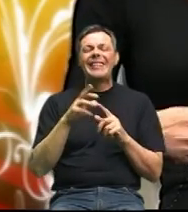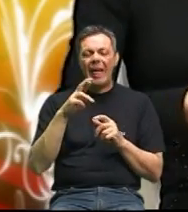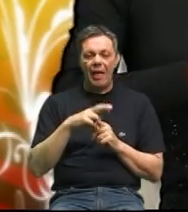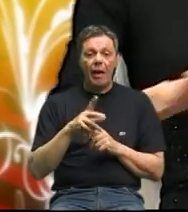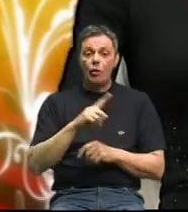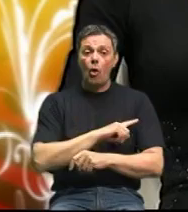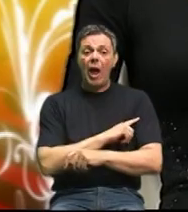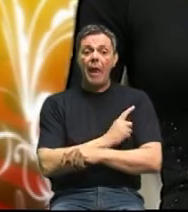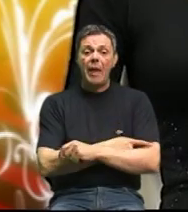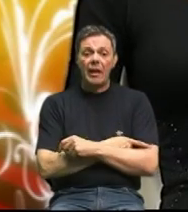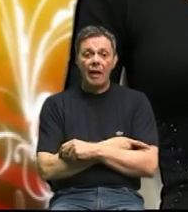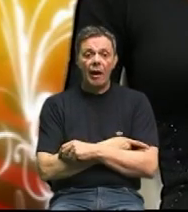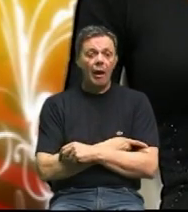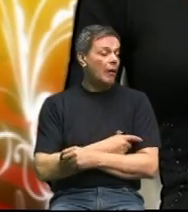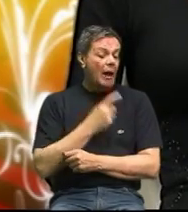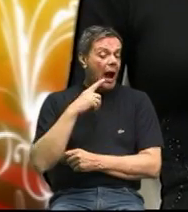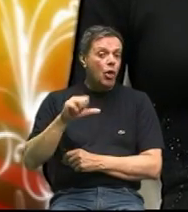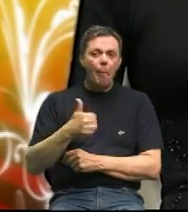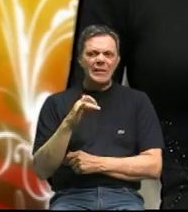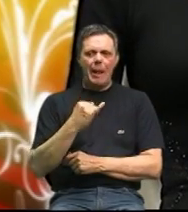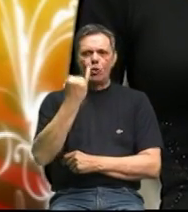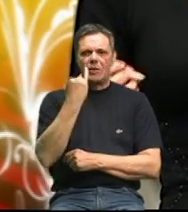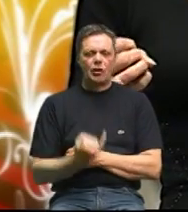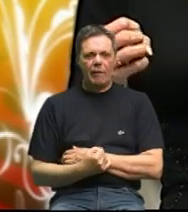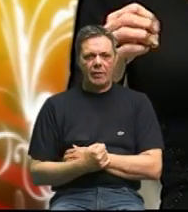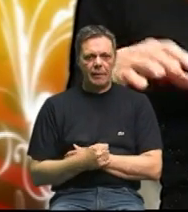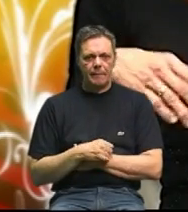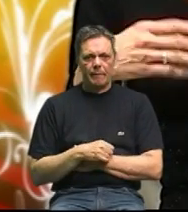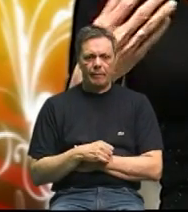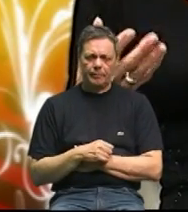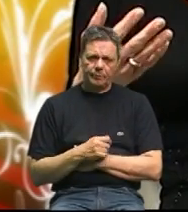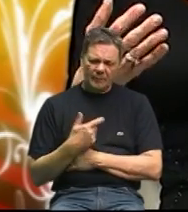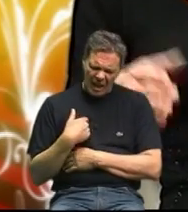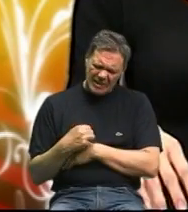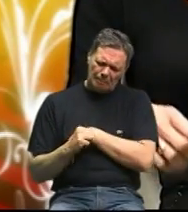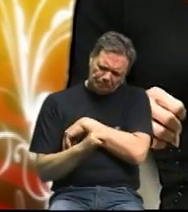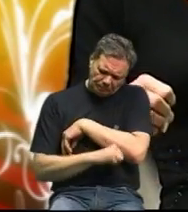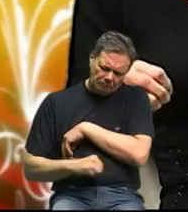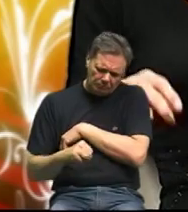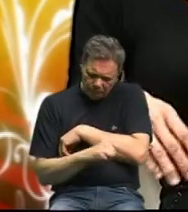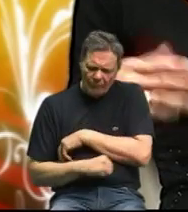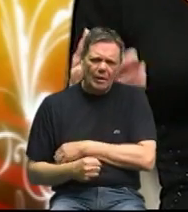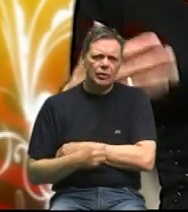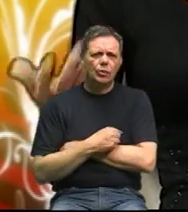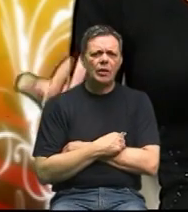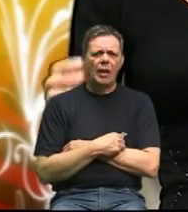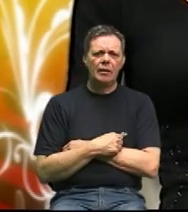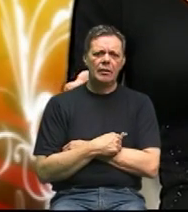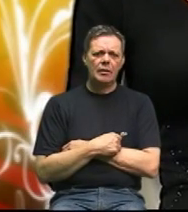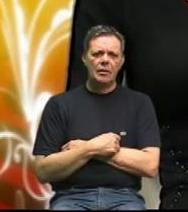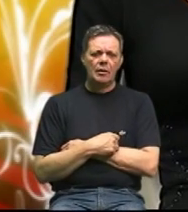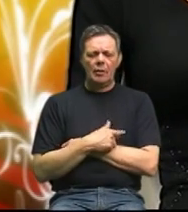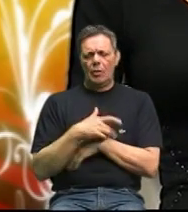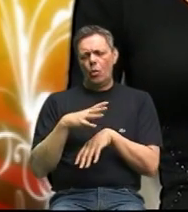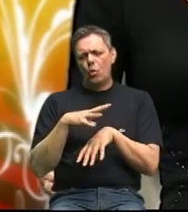energija a ponovo ne može me smršaviti ali ja sam studirala bila i za u